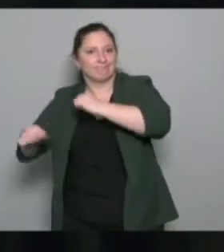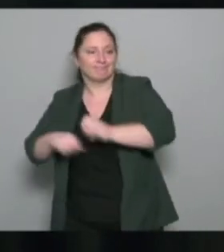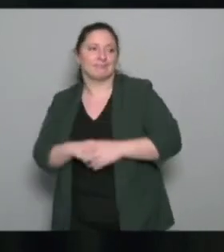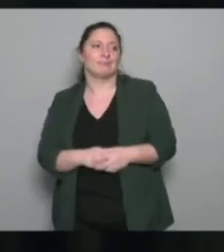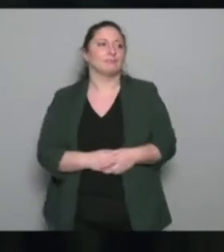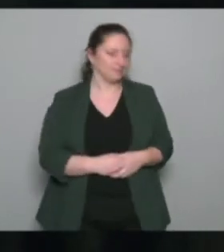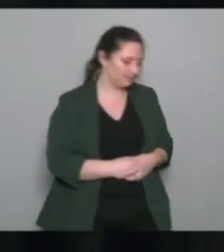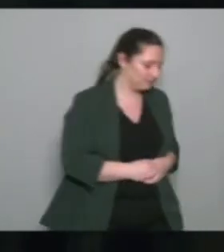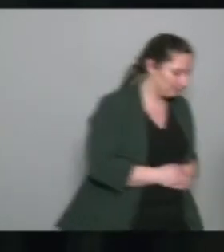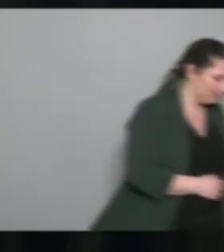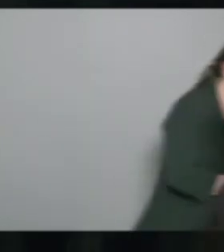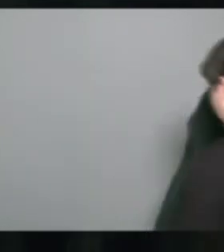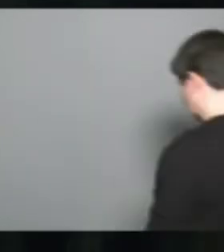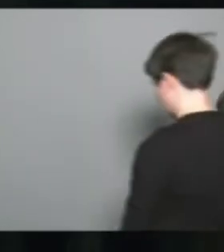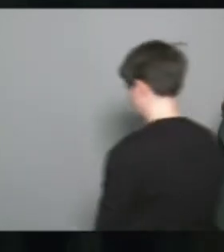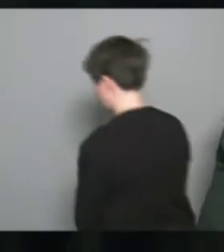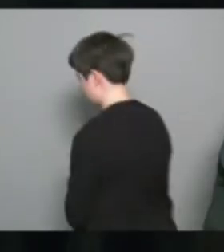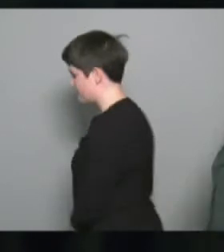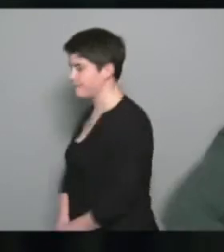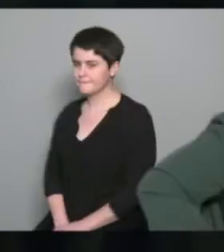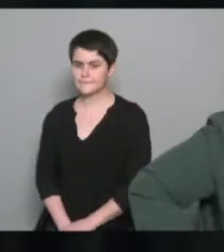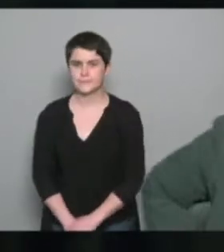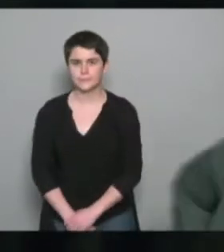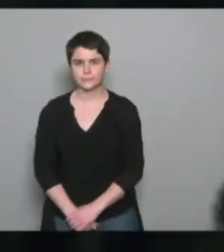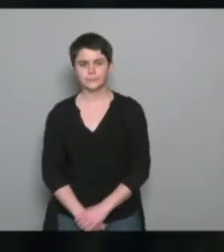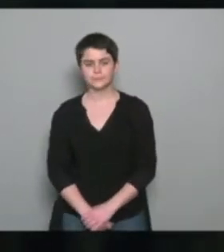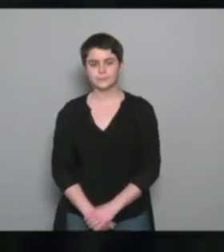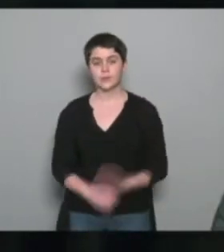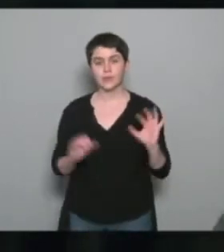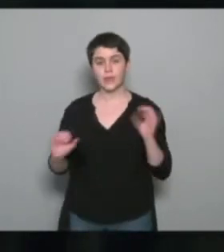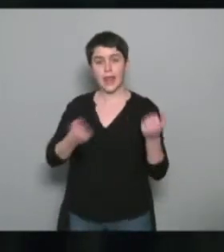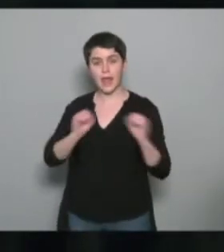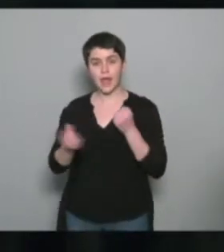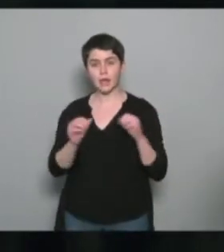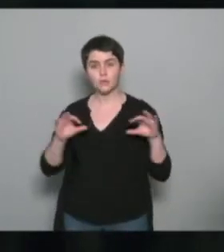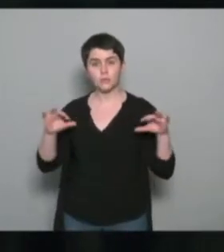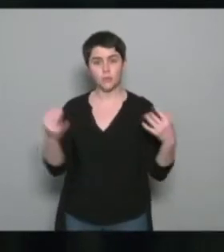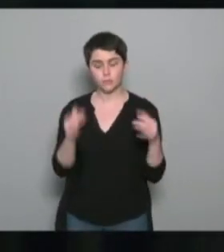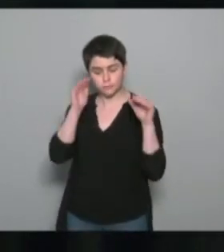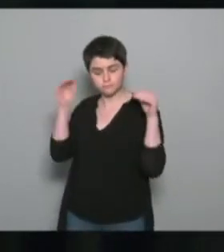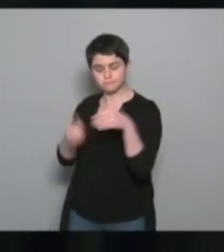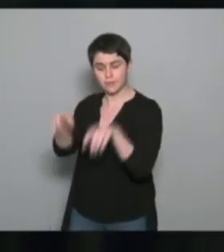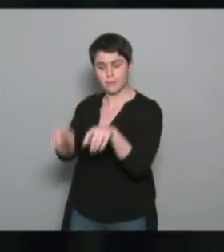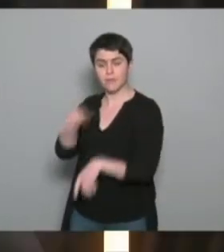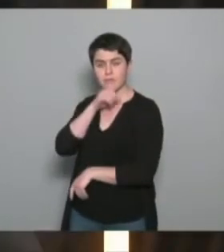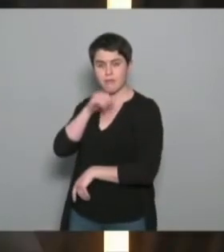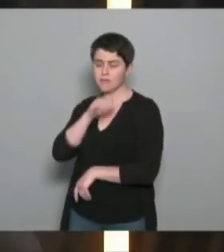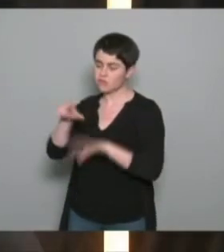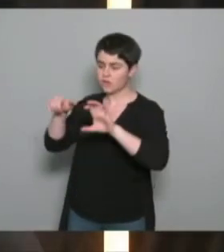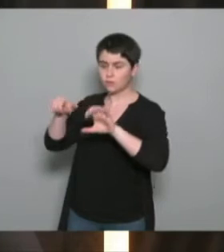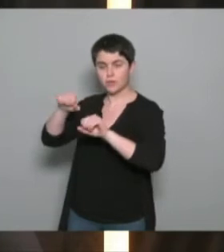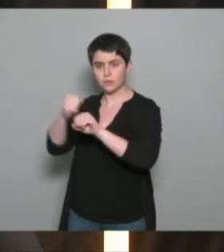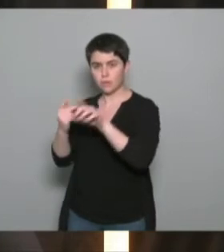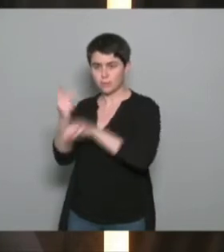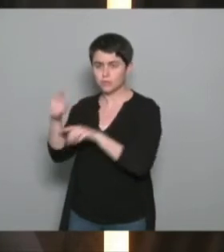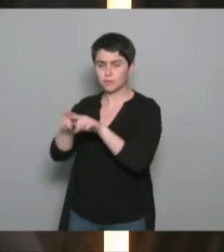le sport senior et les grands seniors pour les aider à maintenir de l'autonomie le plus longtemps possible. On avait